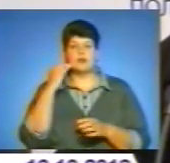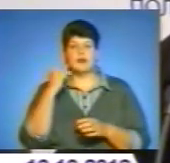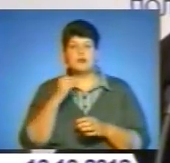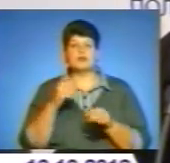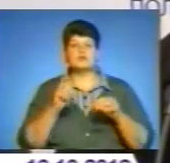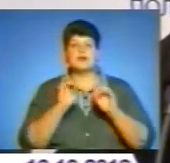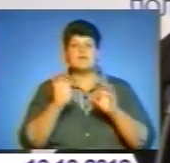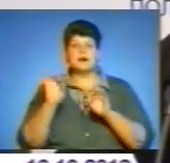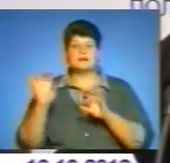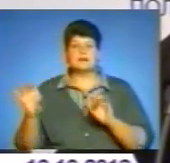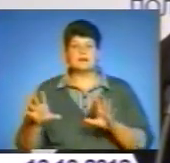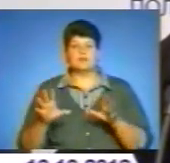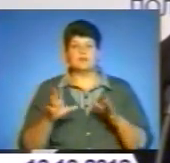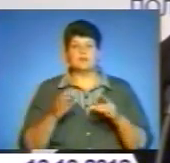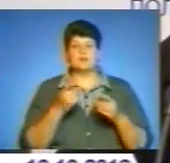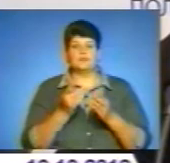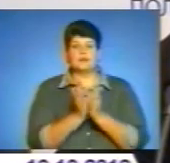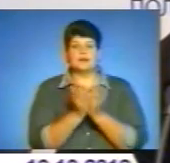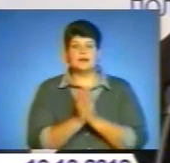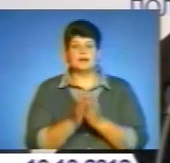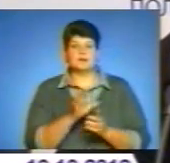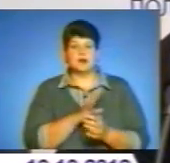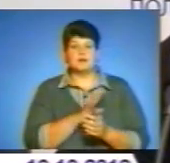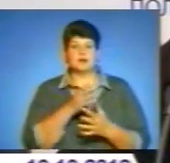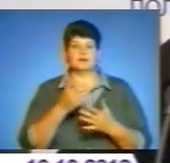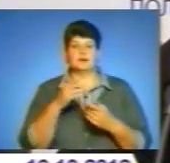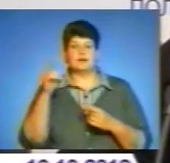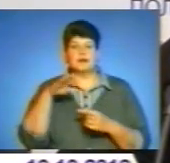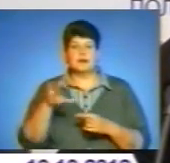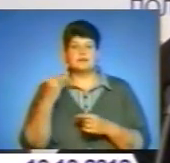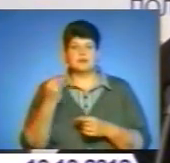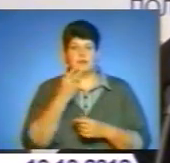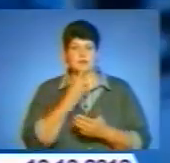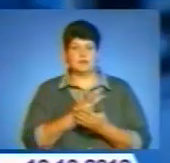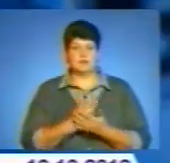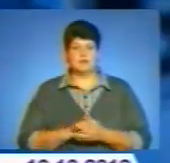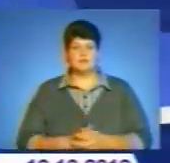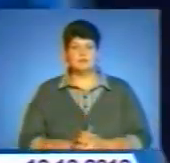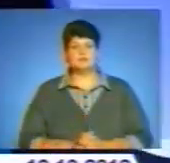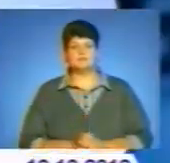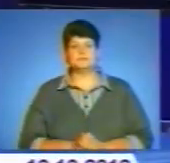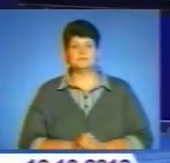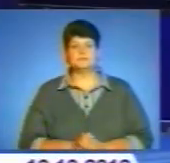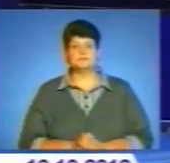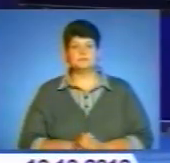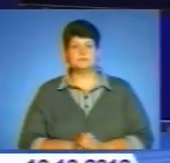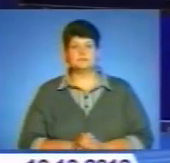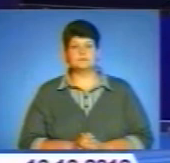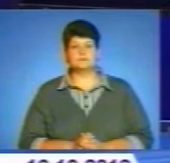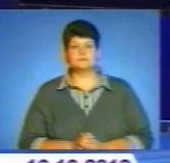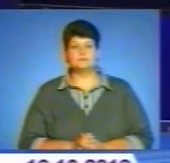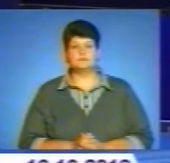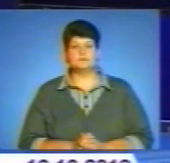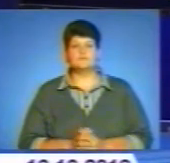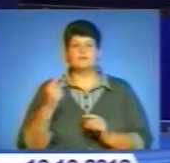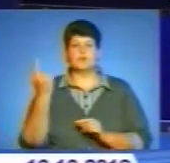Тернопіль. Єдине, що ми можемо, там, де ми буваємо в місцях Болгарії, просто роздавати буклети, який це